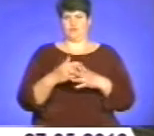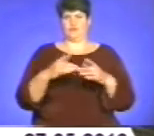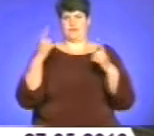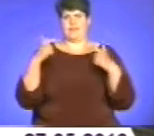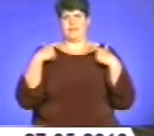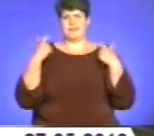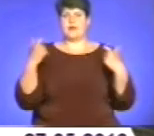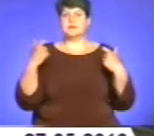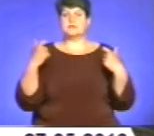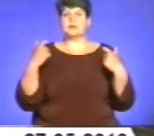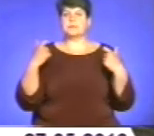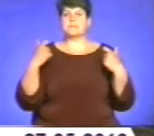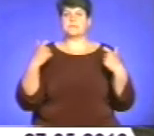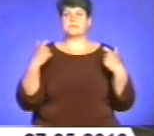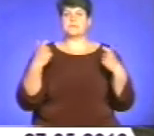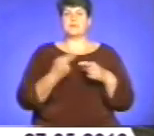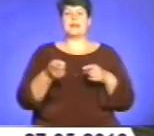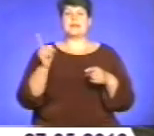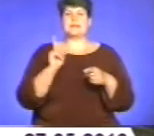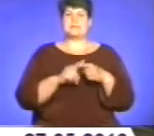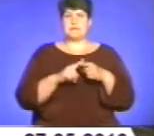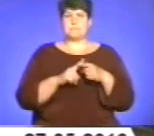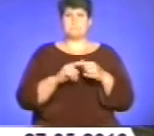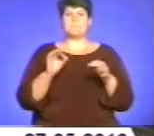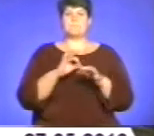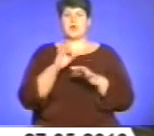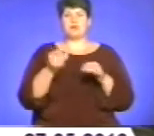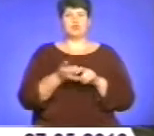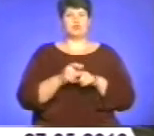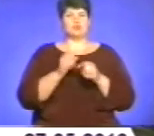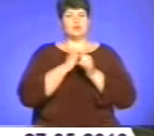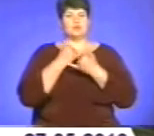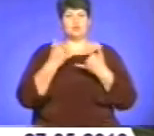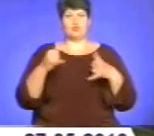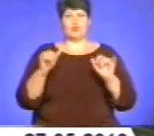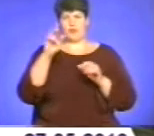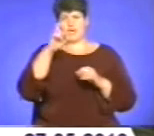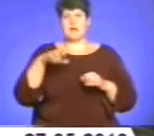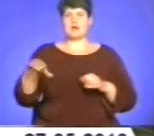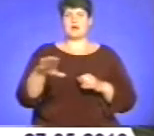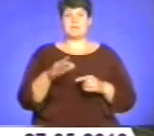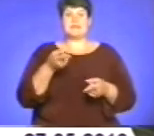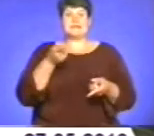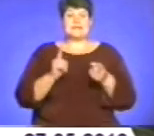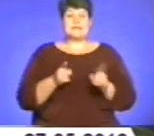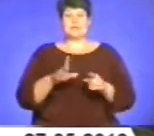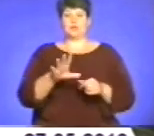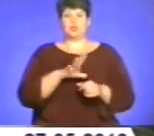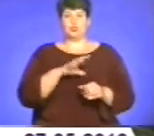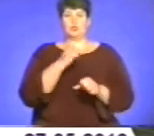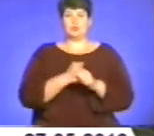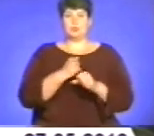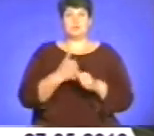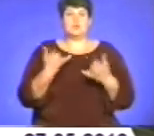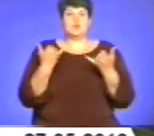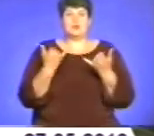генеральських. Це проєкт дуже чудової країни, тобто якби це дійсно було зреалізовано, то ми б